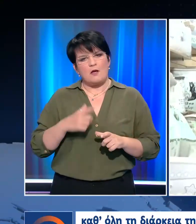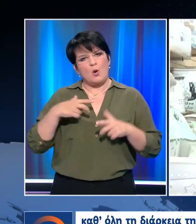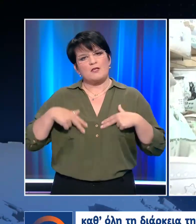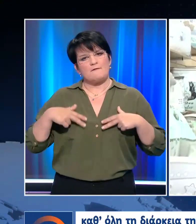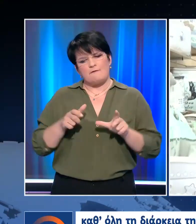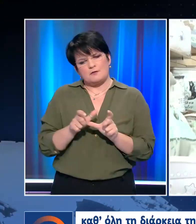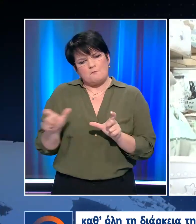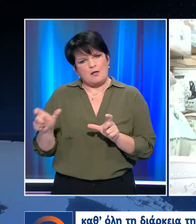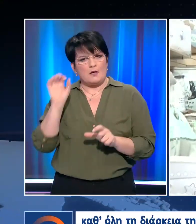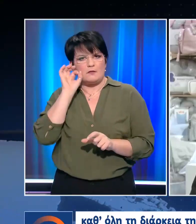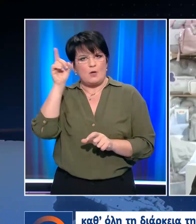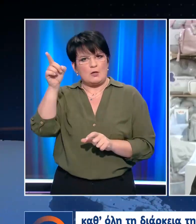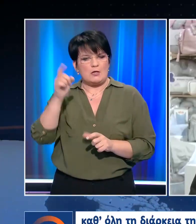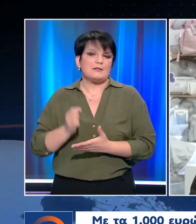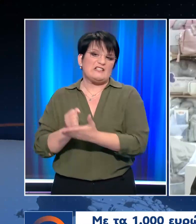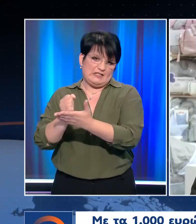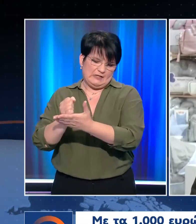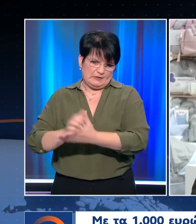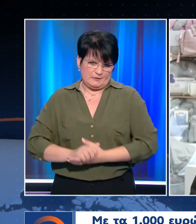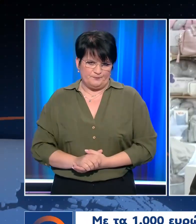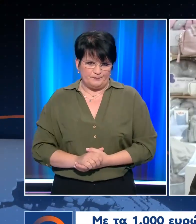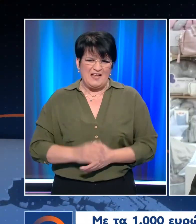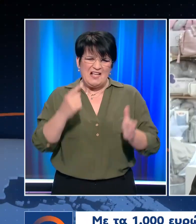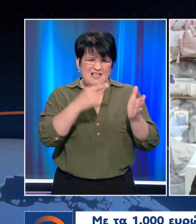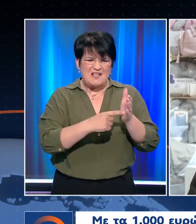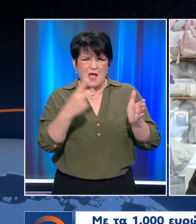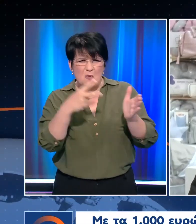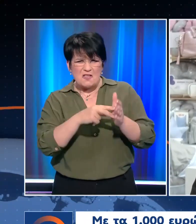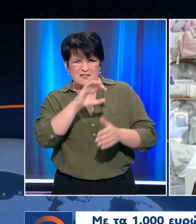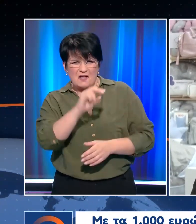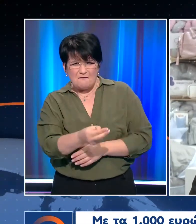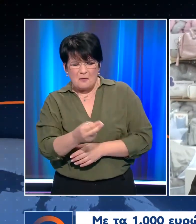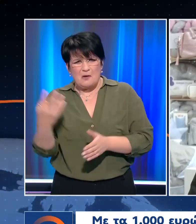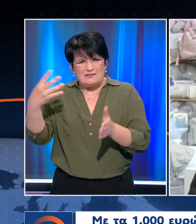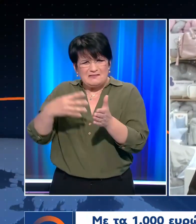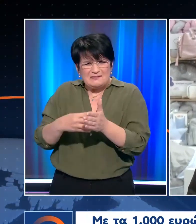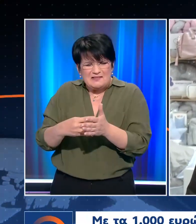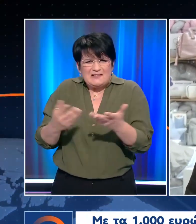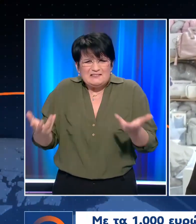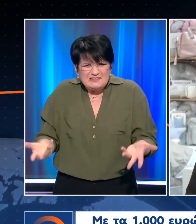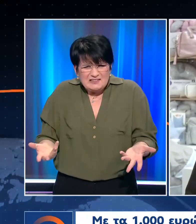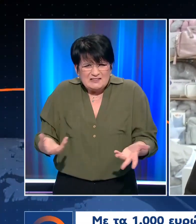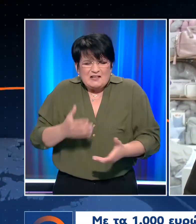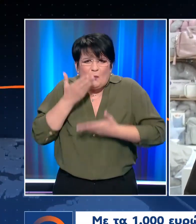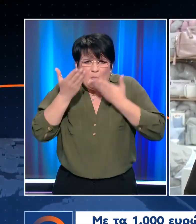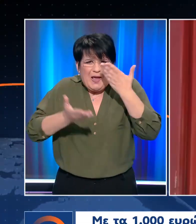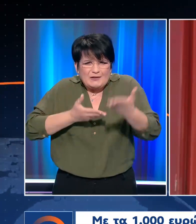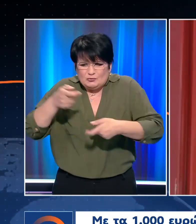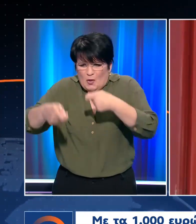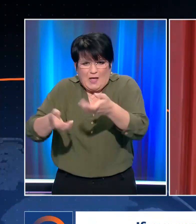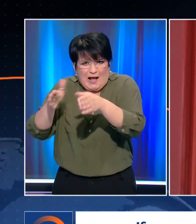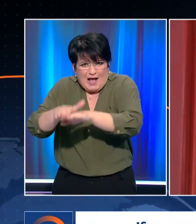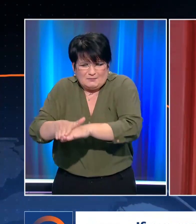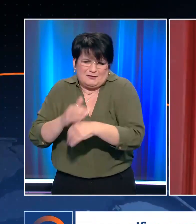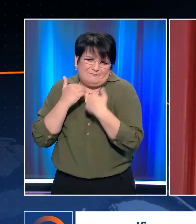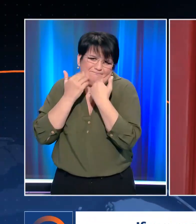κυβέρνησης που αφορούν τη Θεσσαλονίκη. Με τα χίλια ευρώ και με τα δύο χιλιάδες ευρώ και με τα τέσσερα δεν μπορούμε να καλύψουμε τις δαπάνες μας. Η